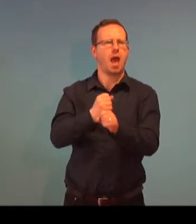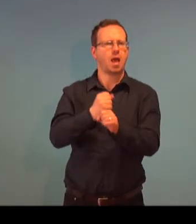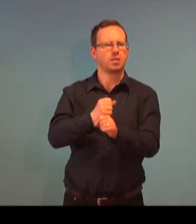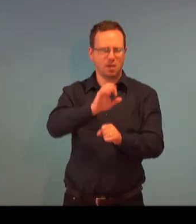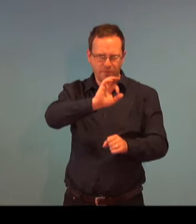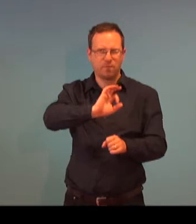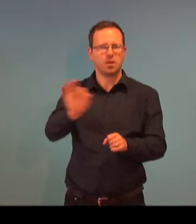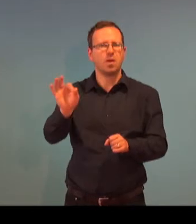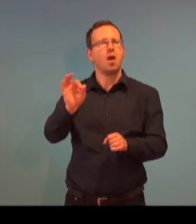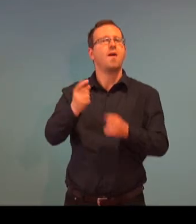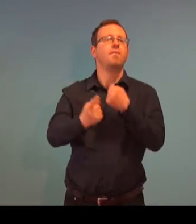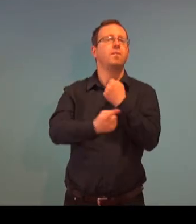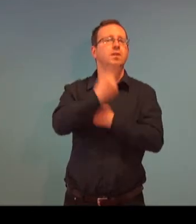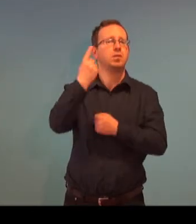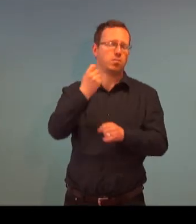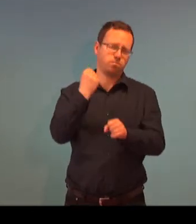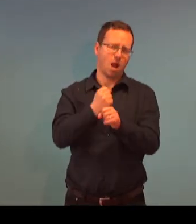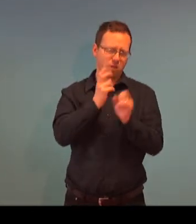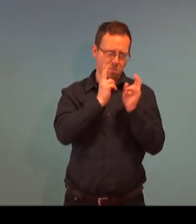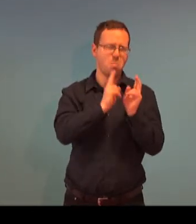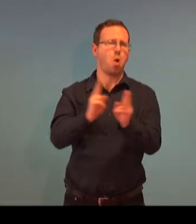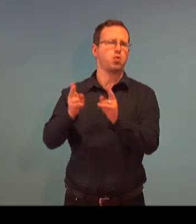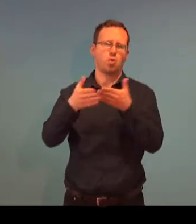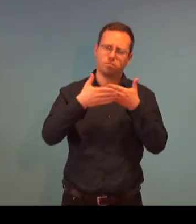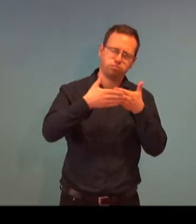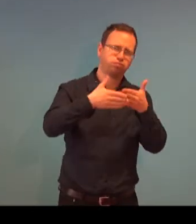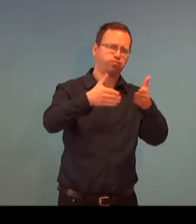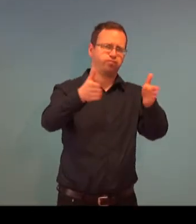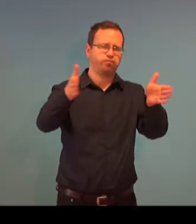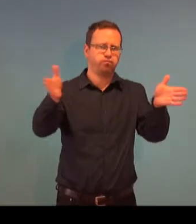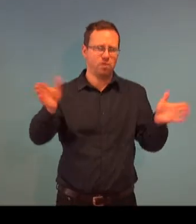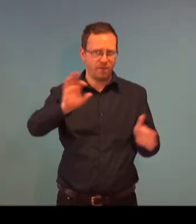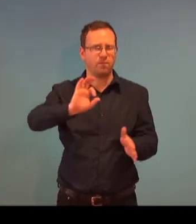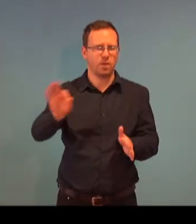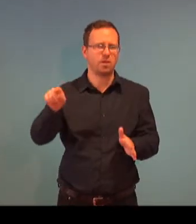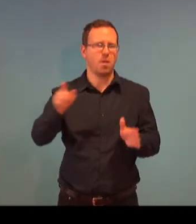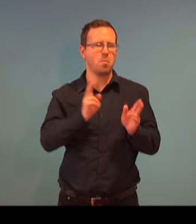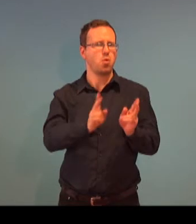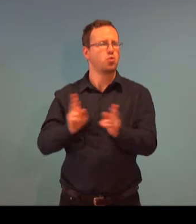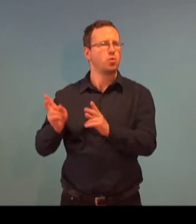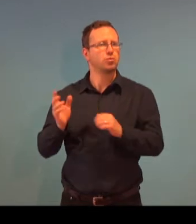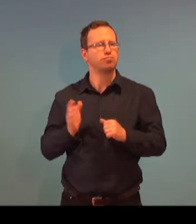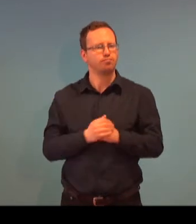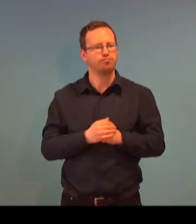velice kvalifikovanou práci a to upladnění je velmi široké.